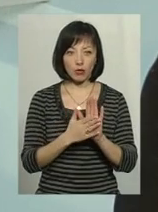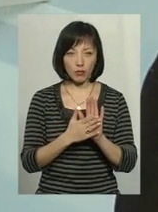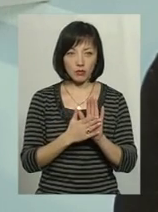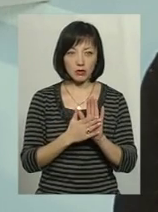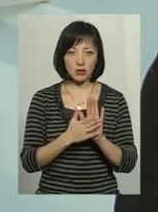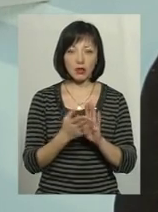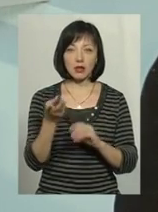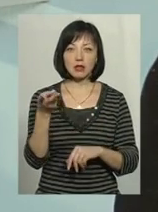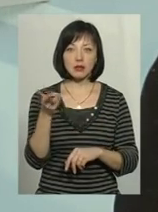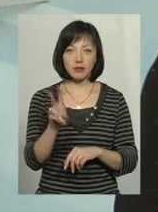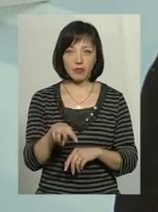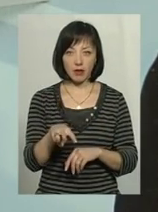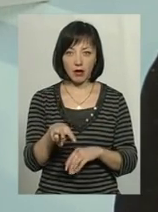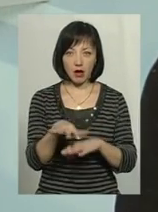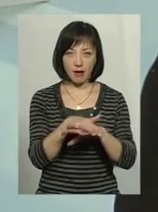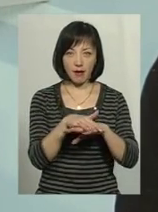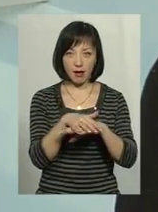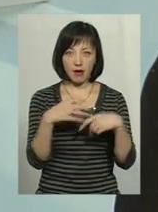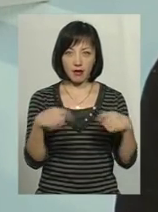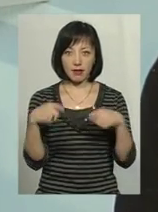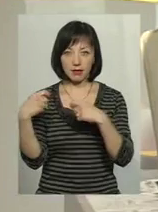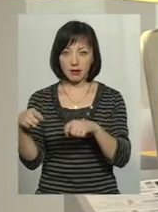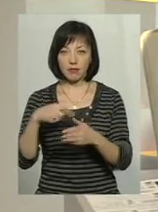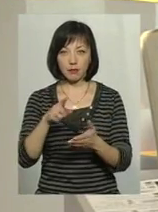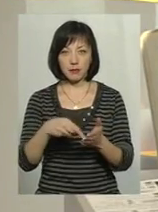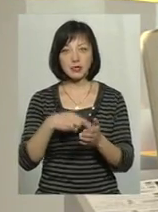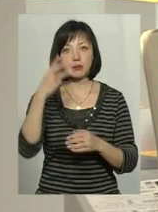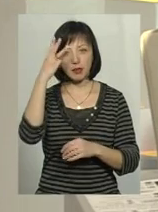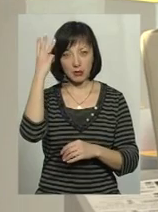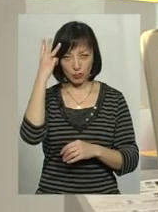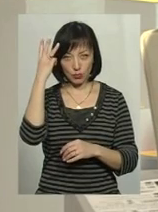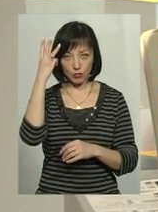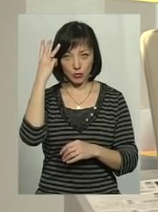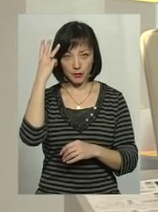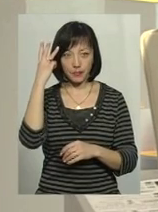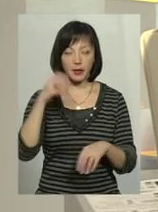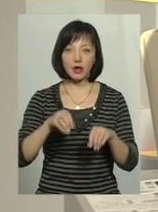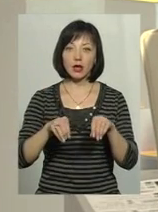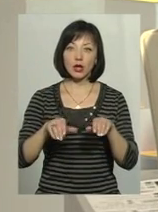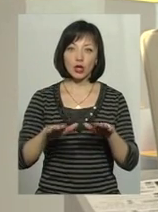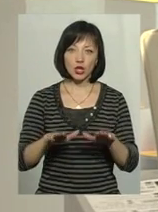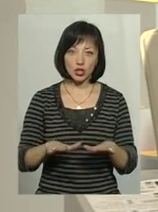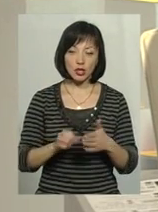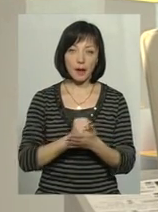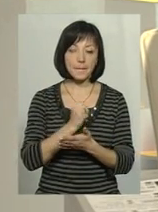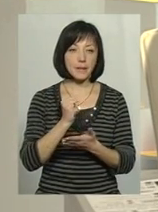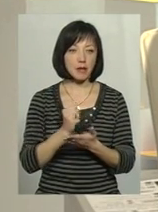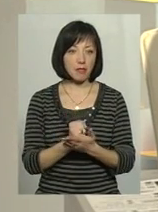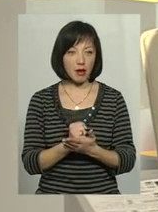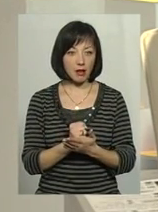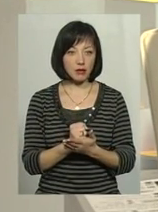два ринки, так, в місті Хмельницькому. Рішення, ясно, приймалося